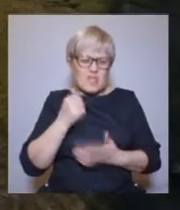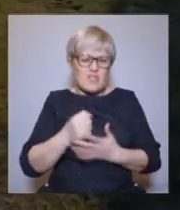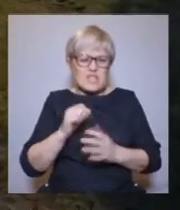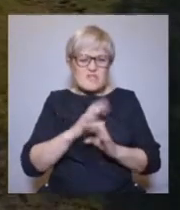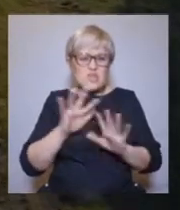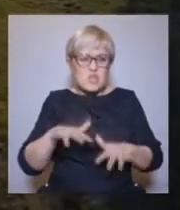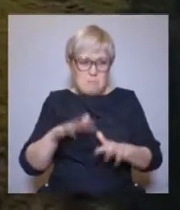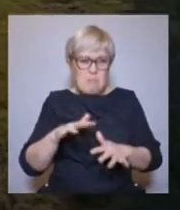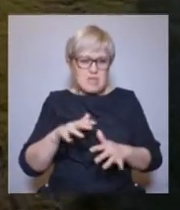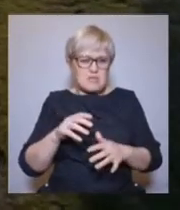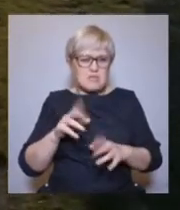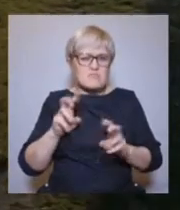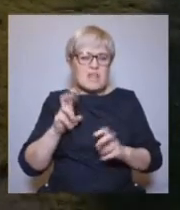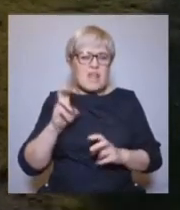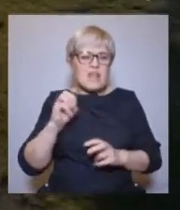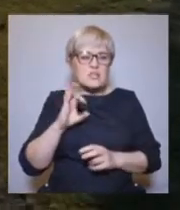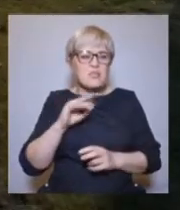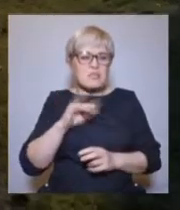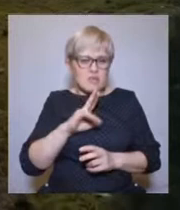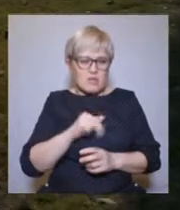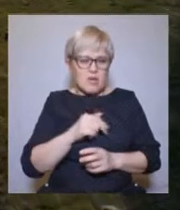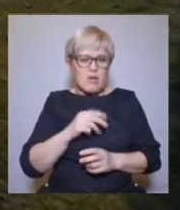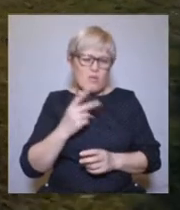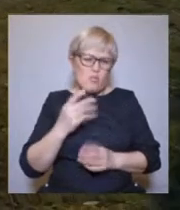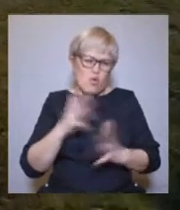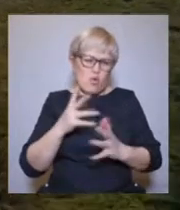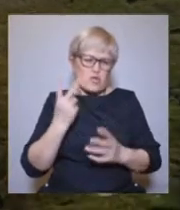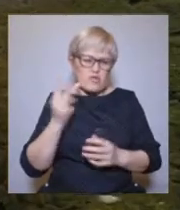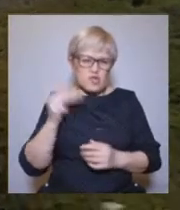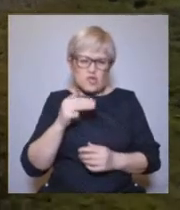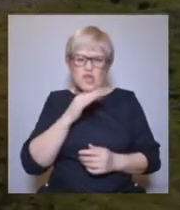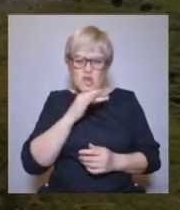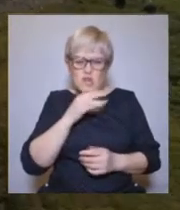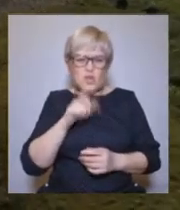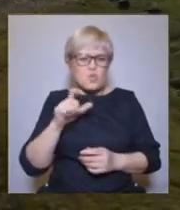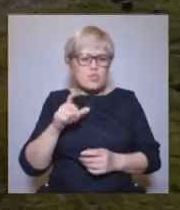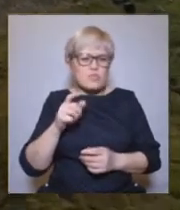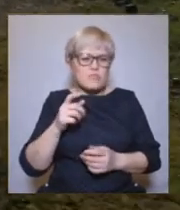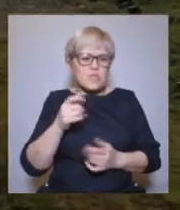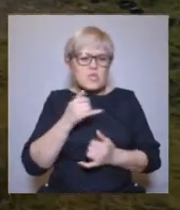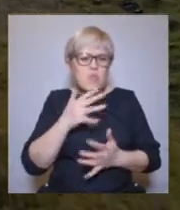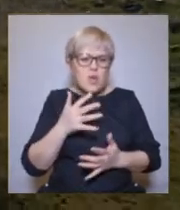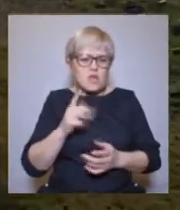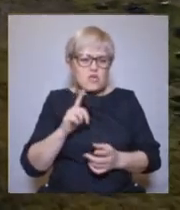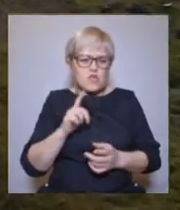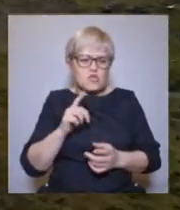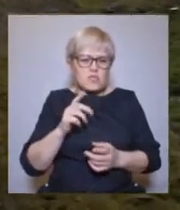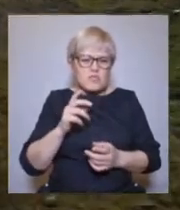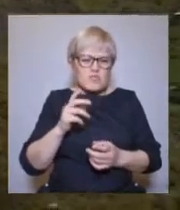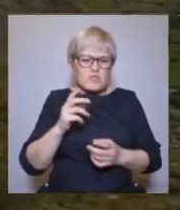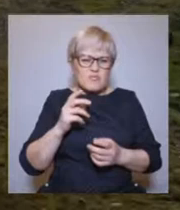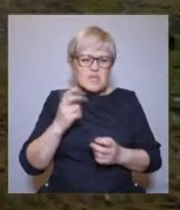В этом же году поселковой властью решено поставить на городище лесопилку на